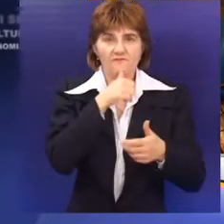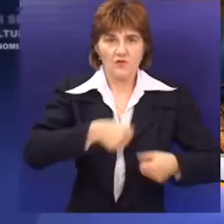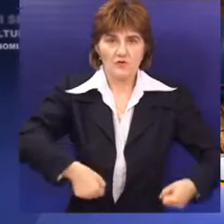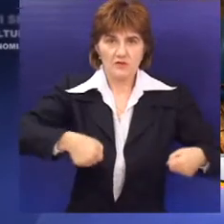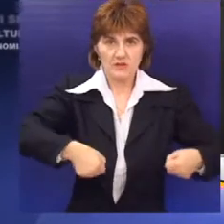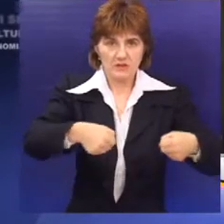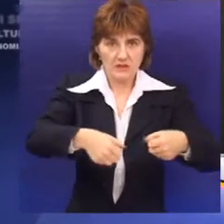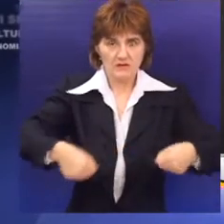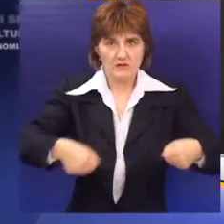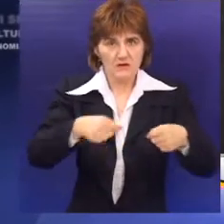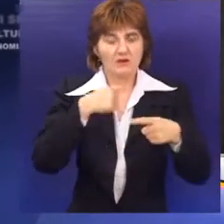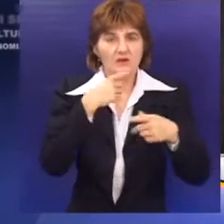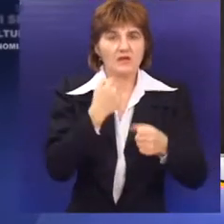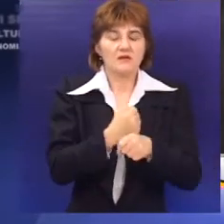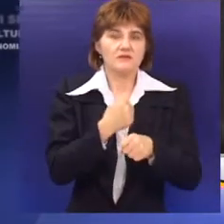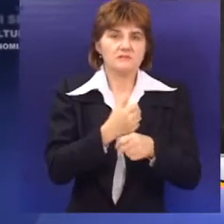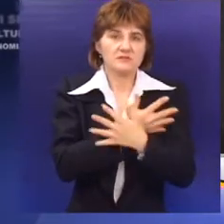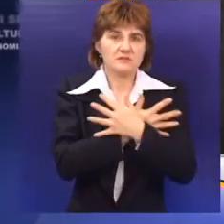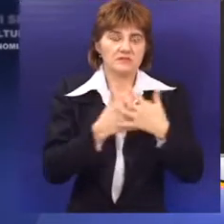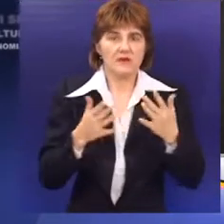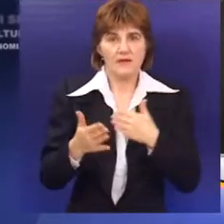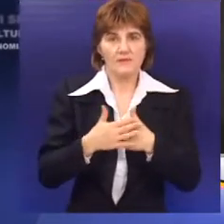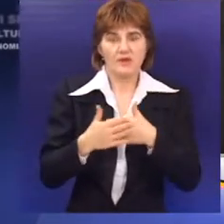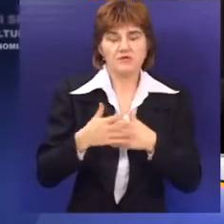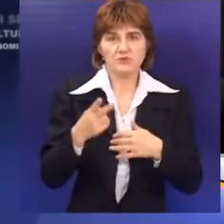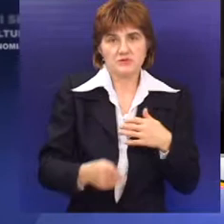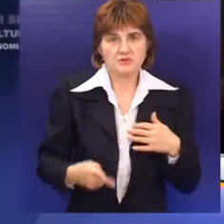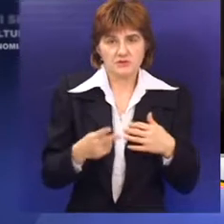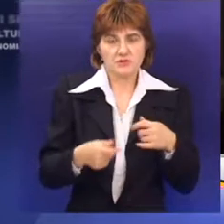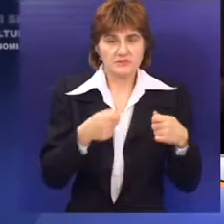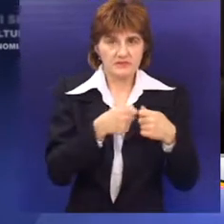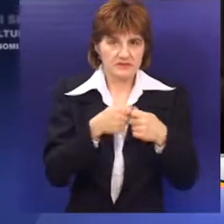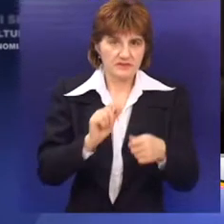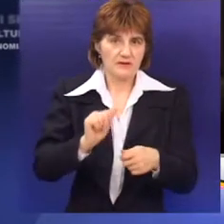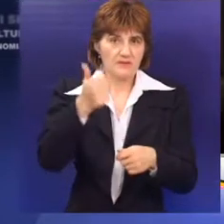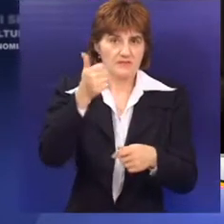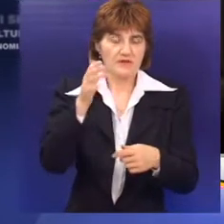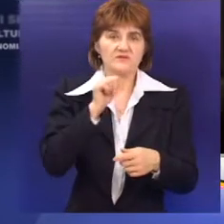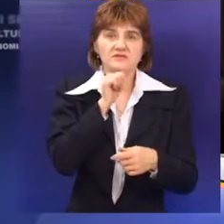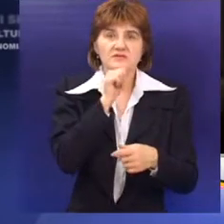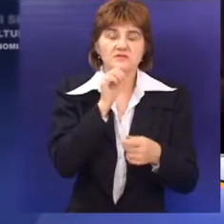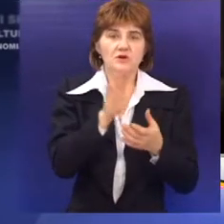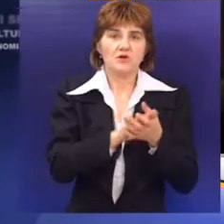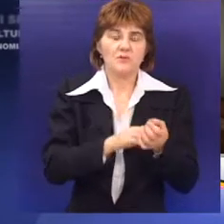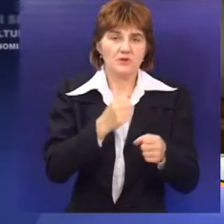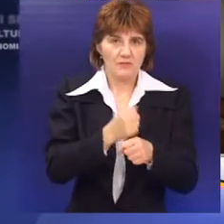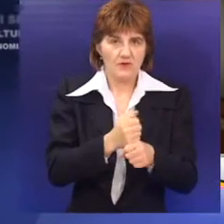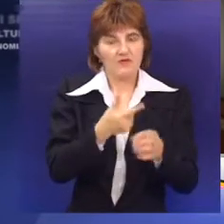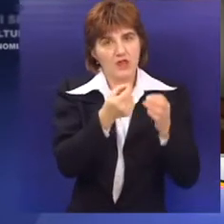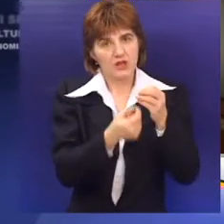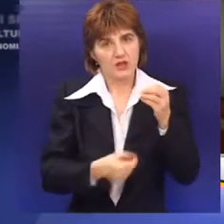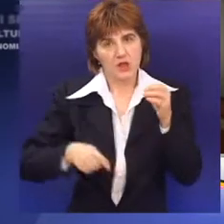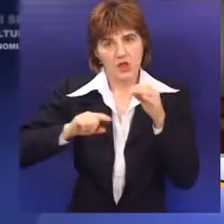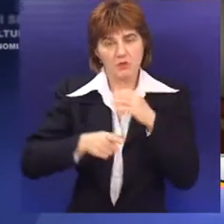vodonoša i na izgradnji vodovoda između Željezničke stanice i centra grada. Subotica se snabdeva vodom sa dubine